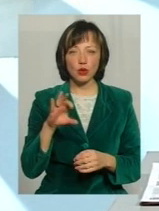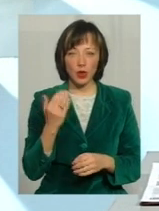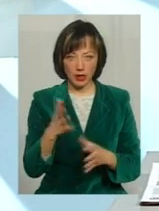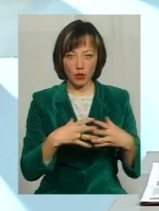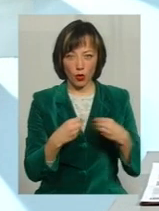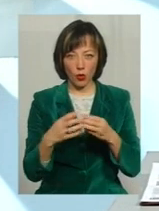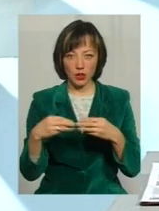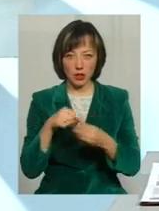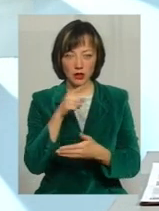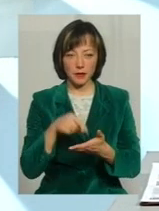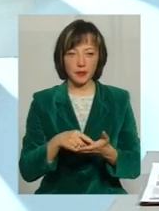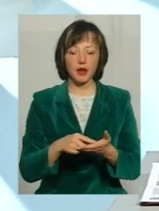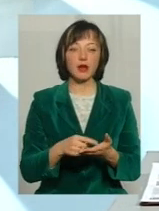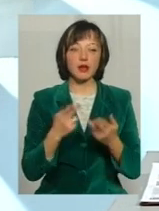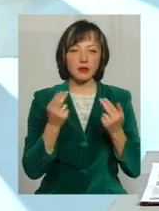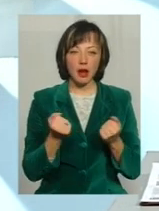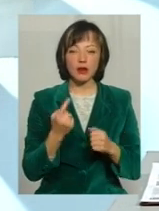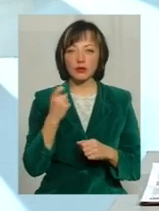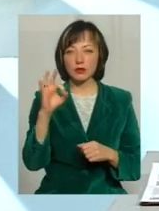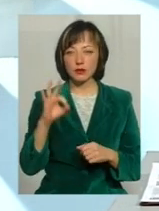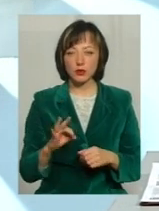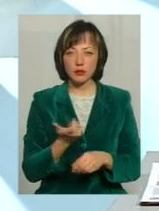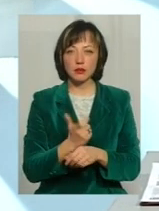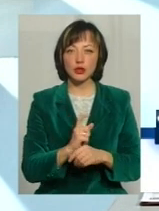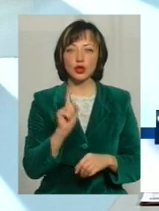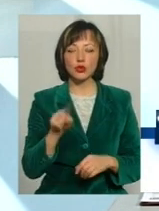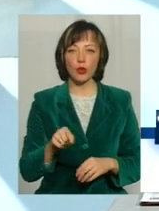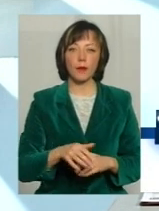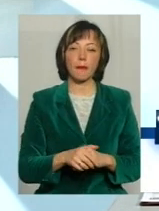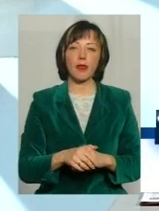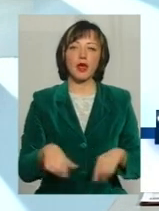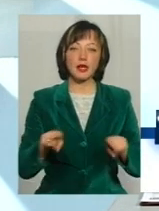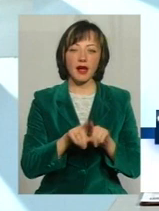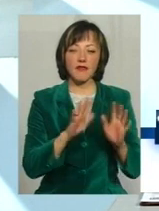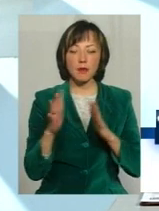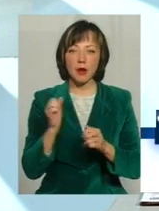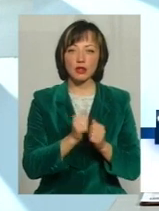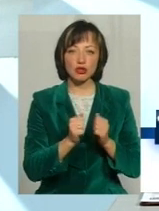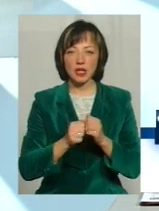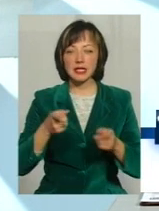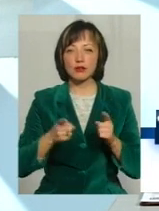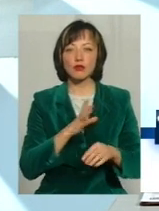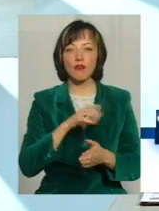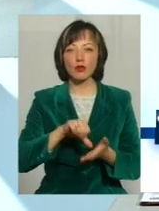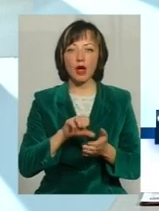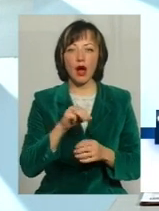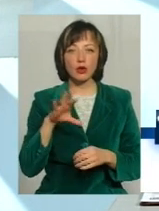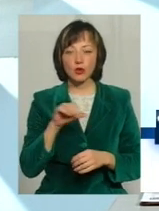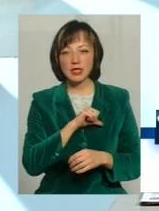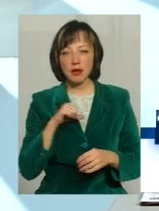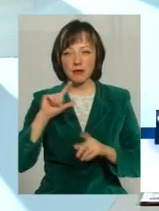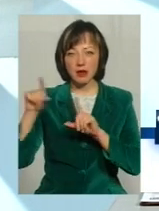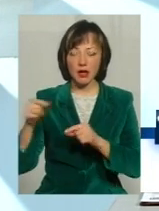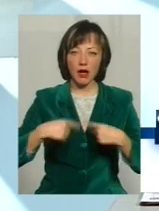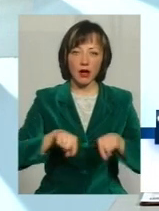й їхні родини чи не так? Більше того Такі випадки до сьогодні часті Тому що дійсно бувають АТОшники самі або в зоні